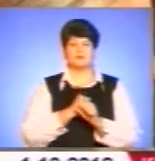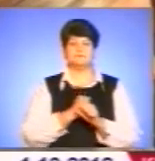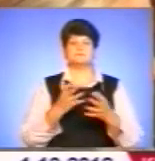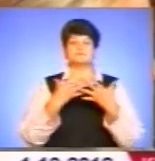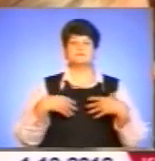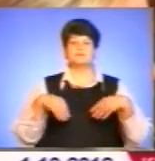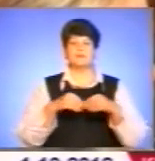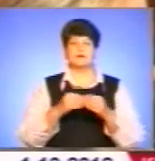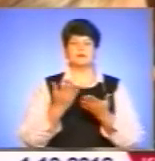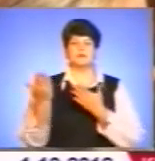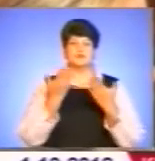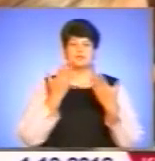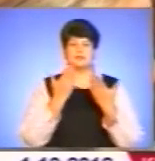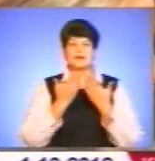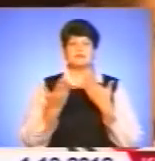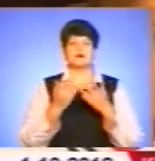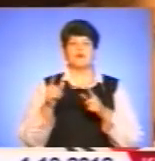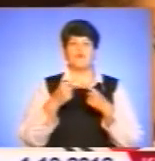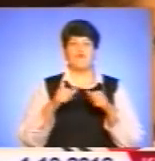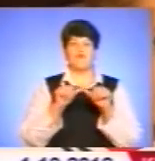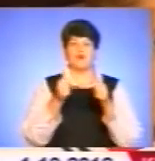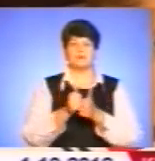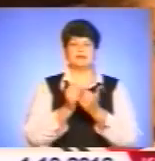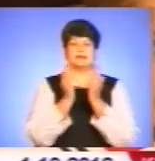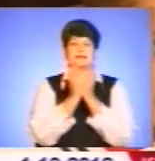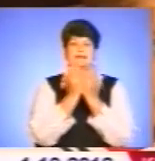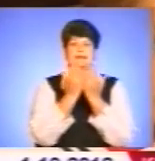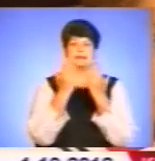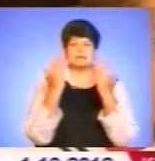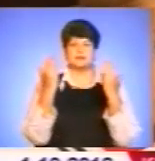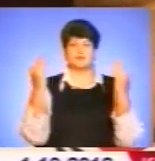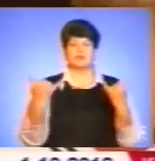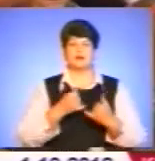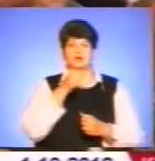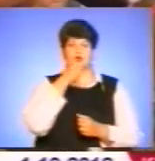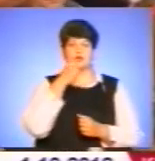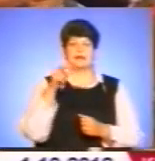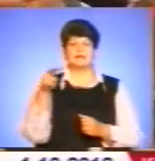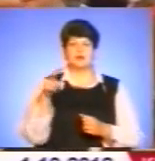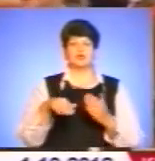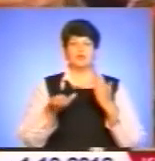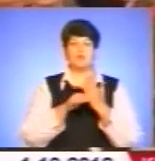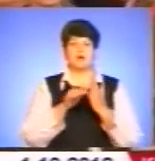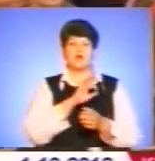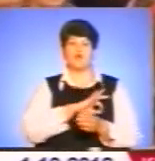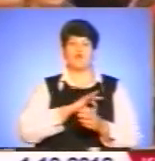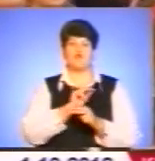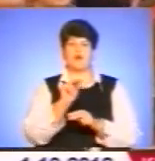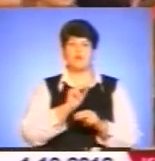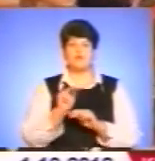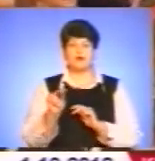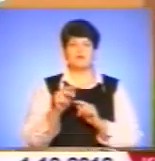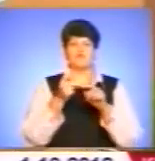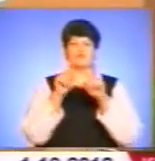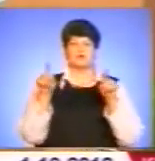читання книгу «Сім'ю, сім'ю бібліотеку» оформили книжкову виставку для дорослих. Тут література, яка допомагає у вихованні. У рамках